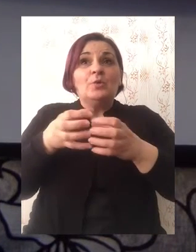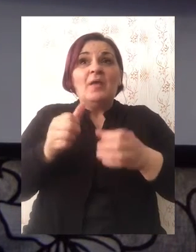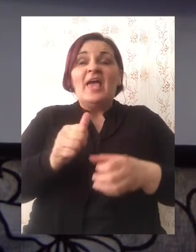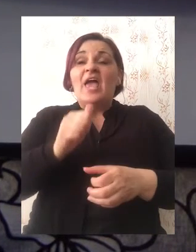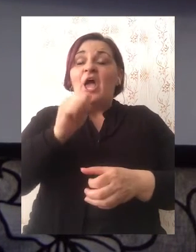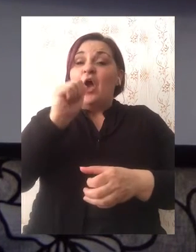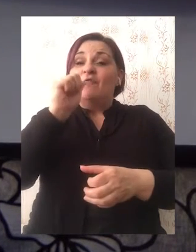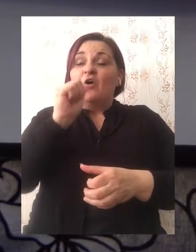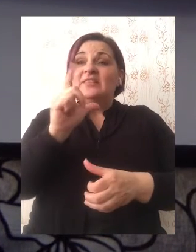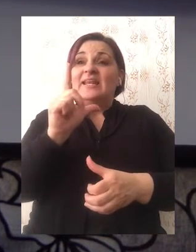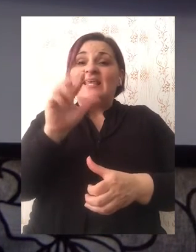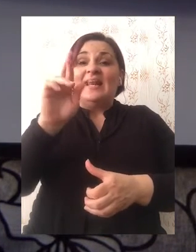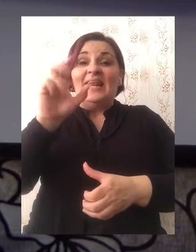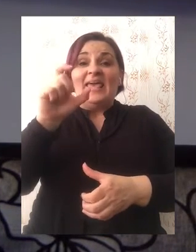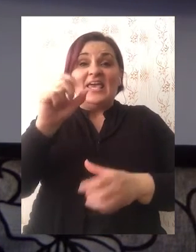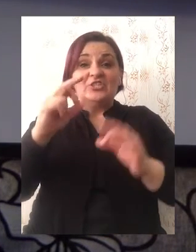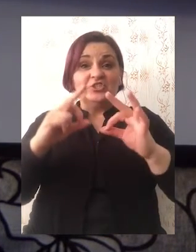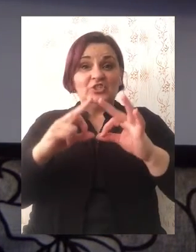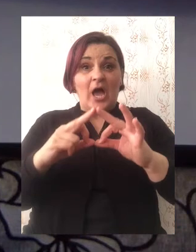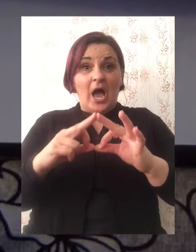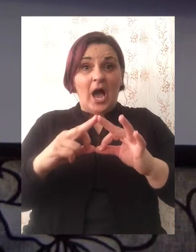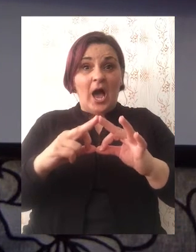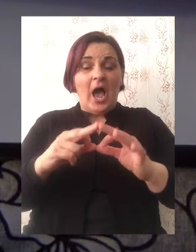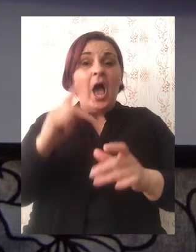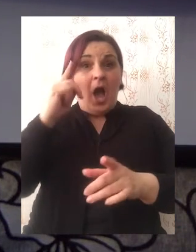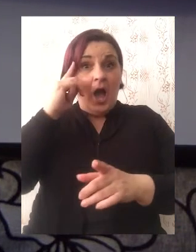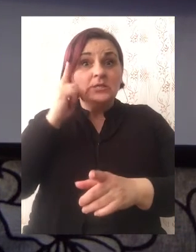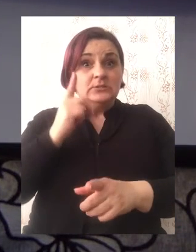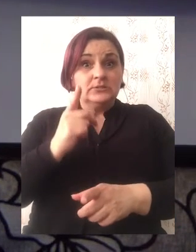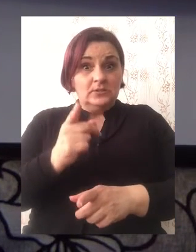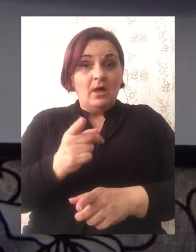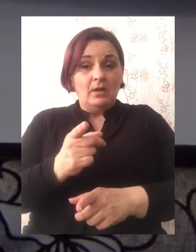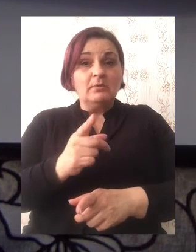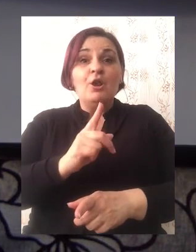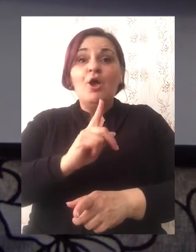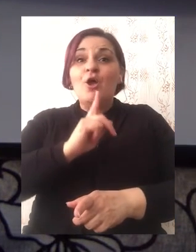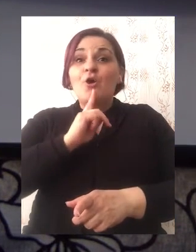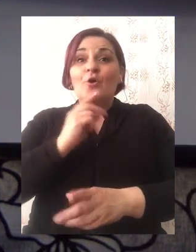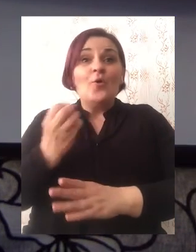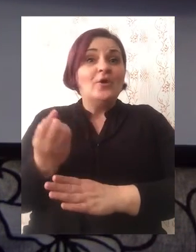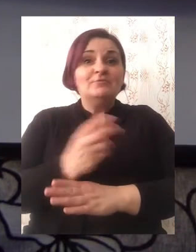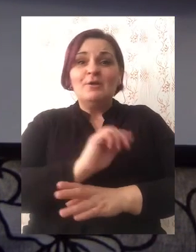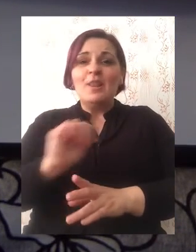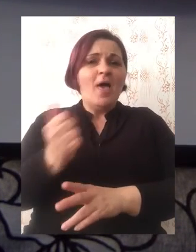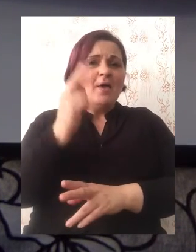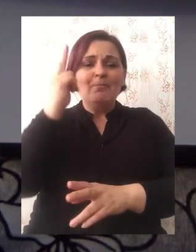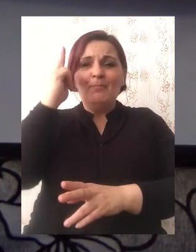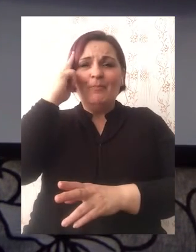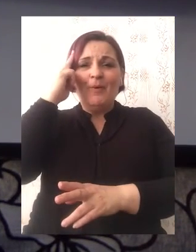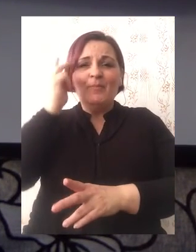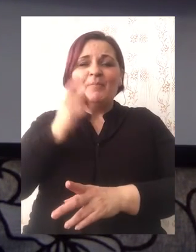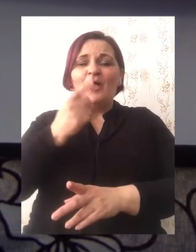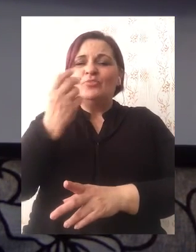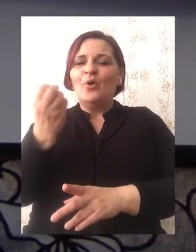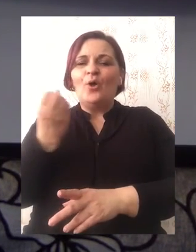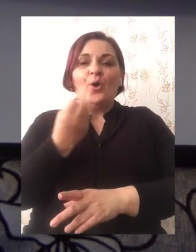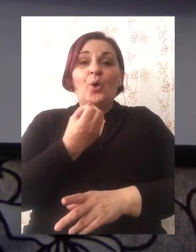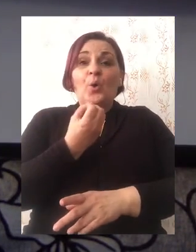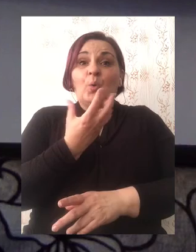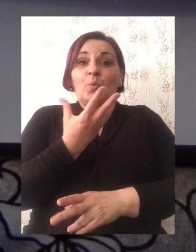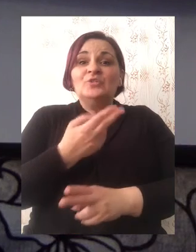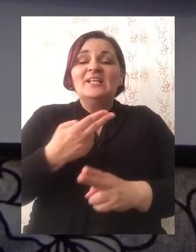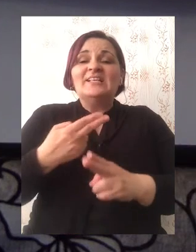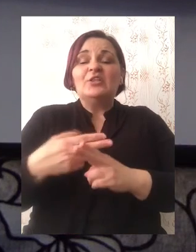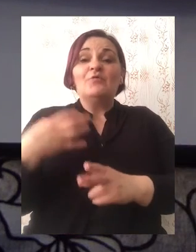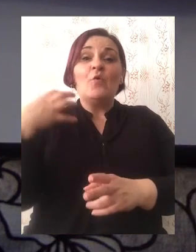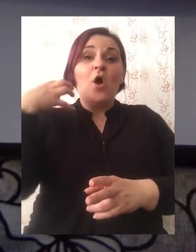vodenih leća. A znate li koji je cvjet najpopularniji? To je ruža, zato i